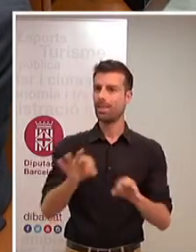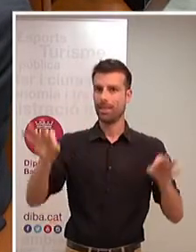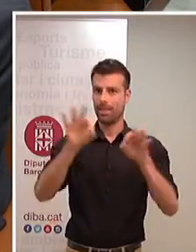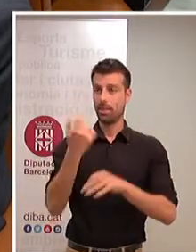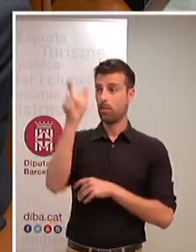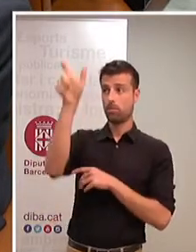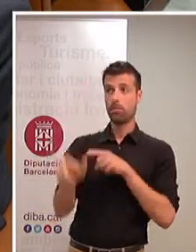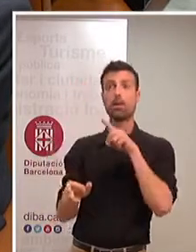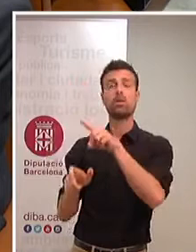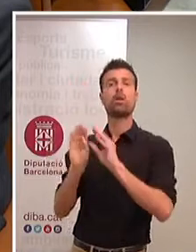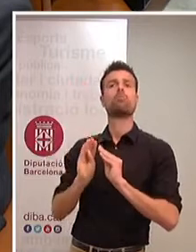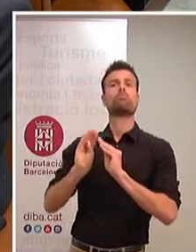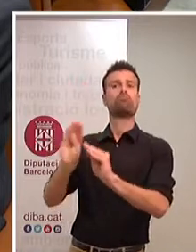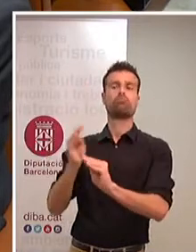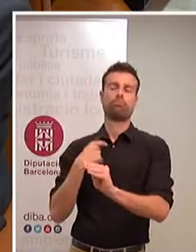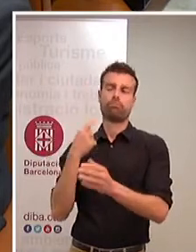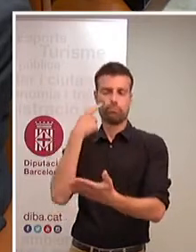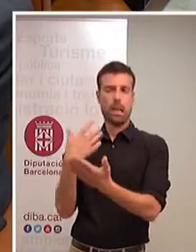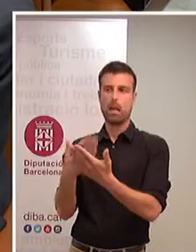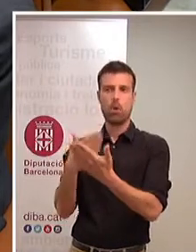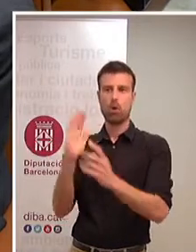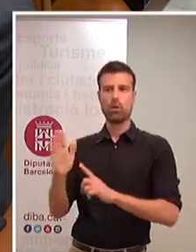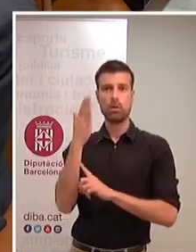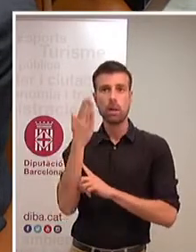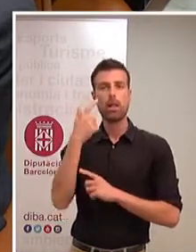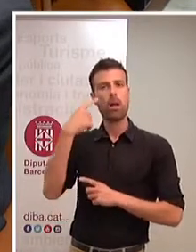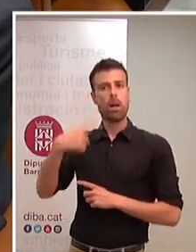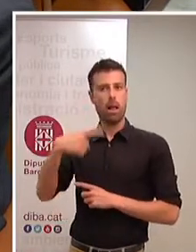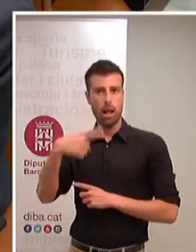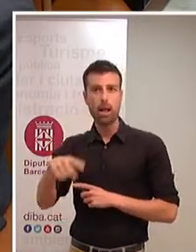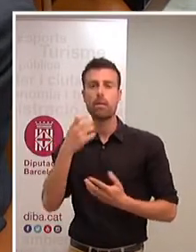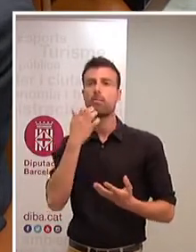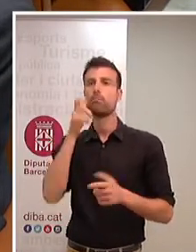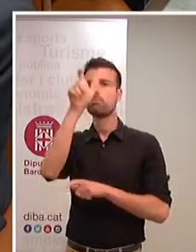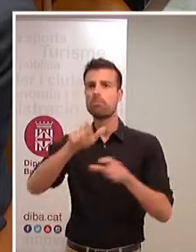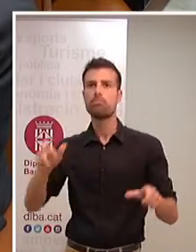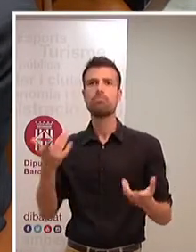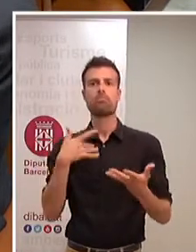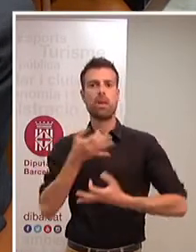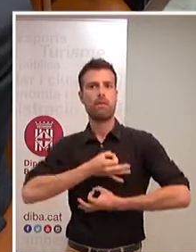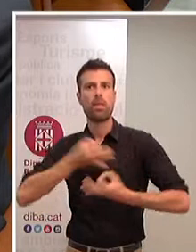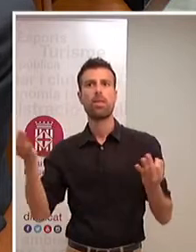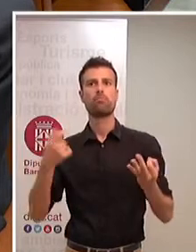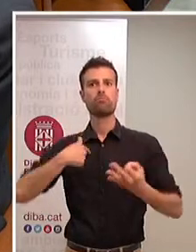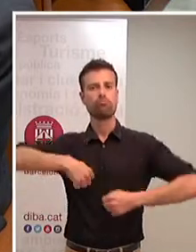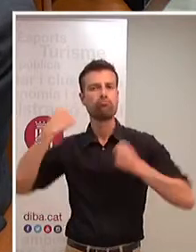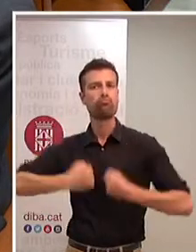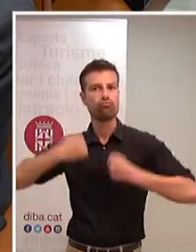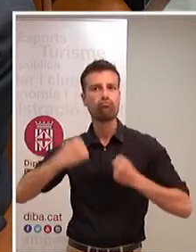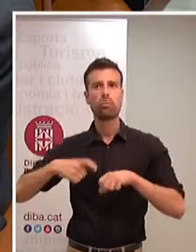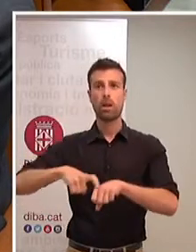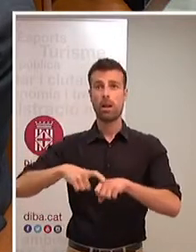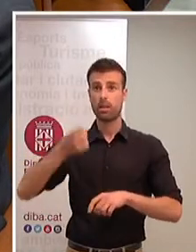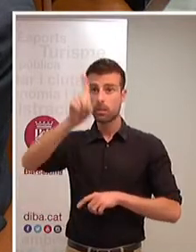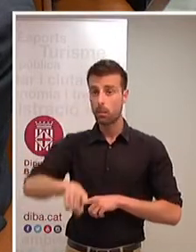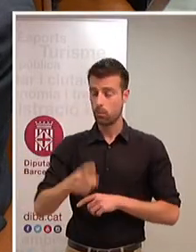reflexat, si més no, nosaltres hem pogut veure perquè ha estat lleial, estat tenàs, ha estat eficient, tossuda, però